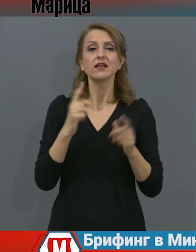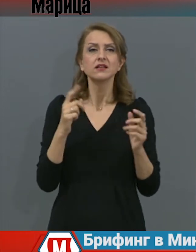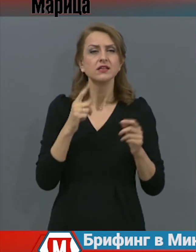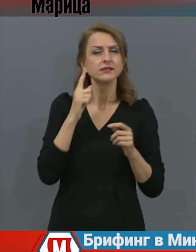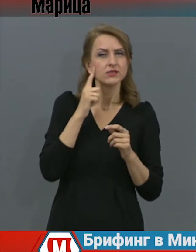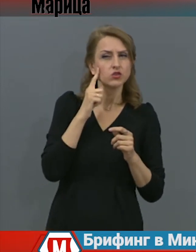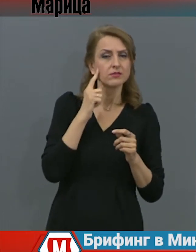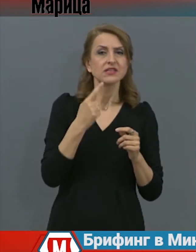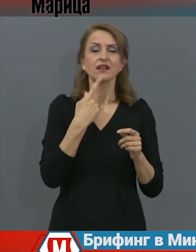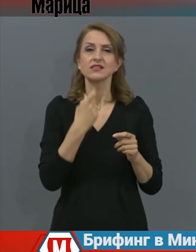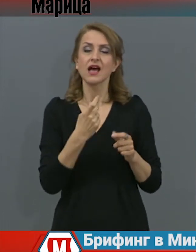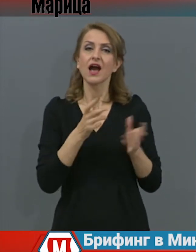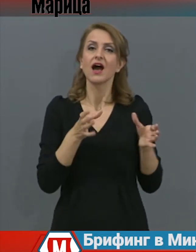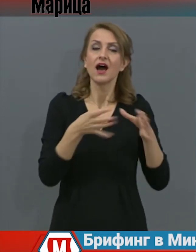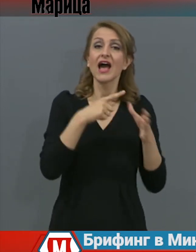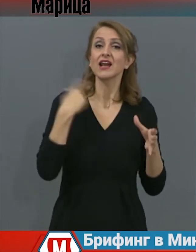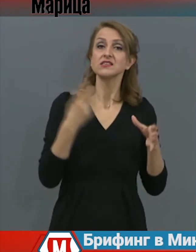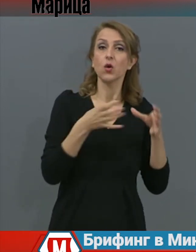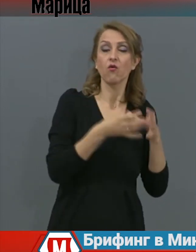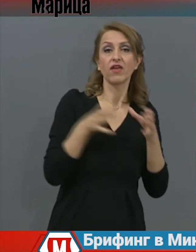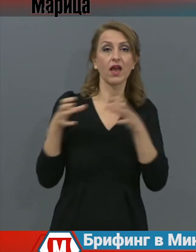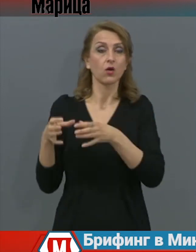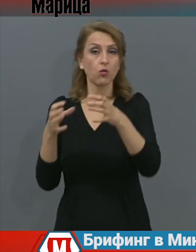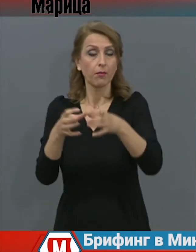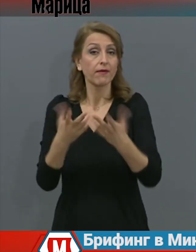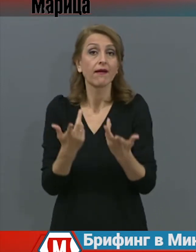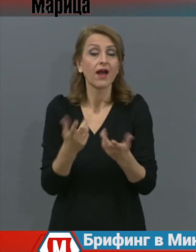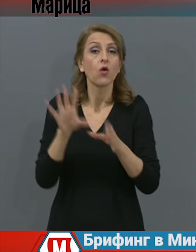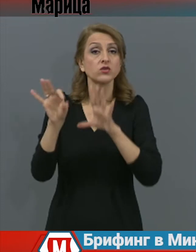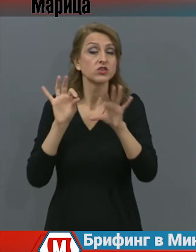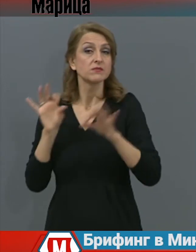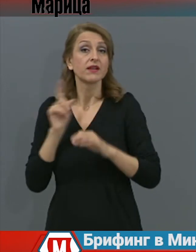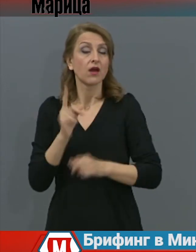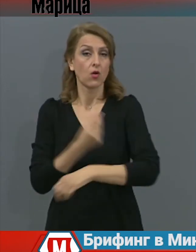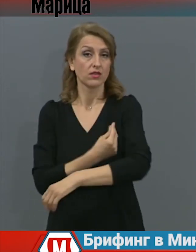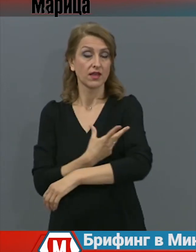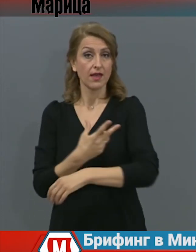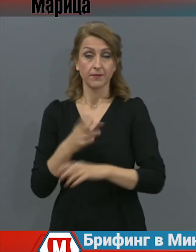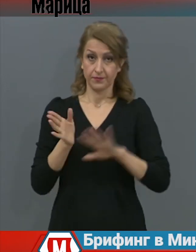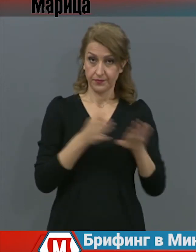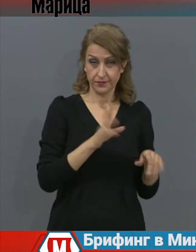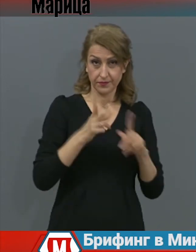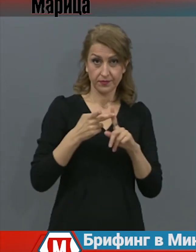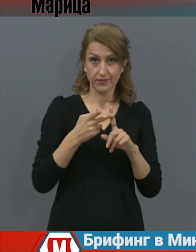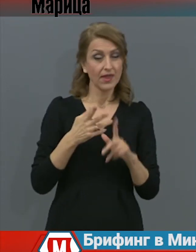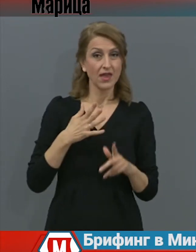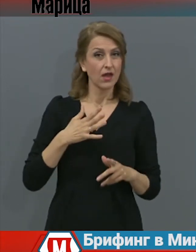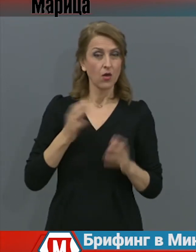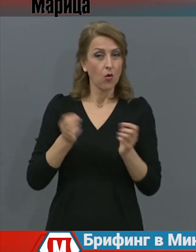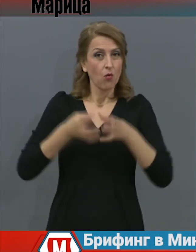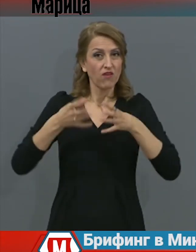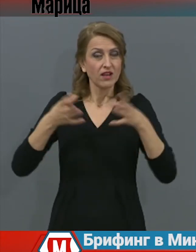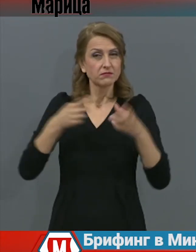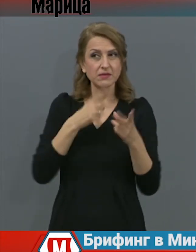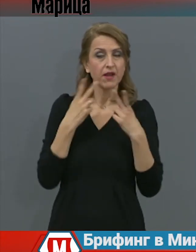рискови групи или първа линия и така нататък. И втори въпрос, има ли някаква тенденция за увеличаване на заразените брой